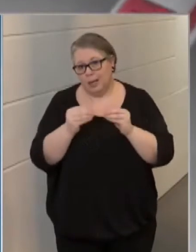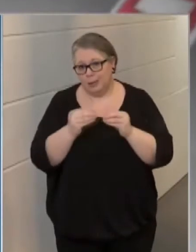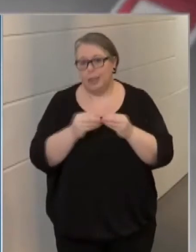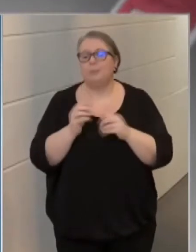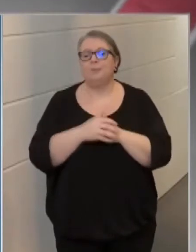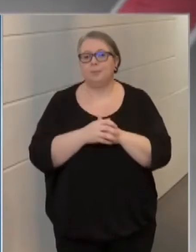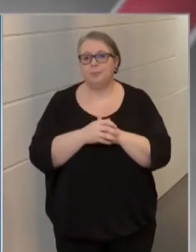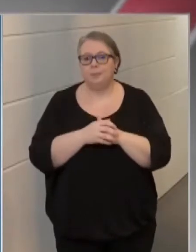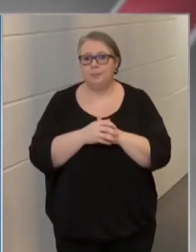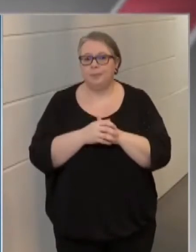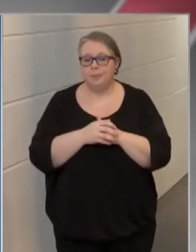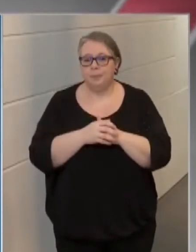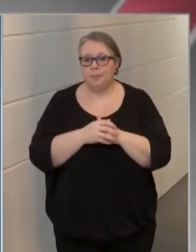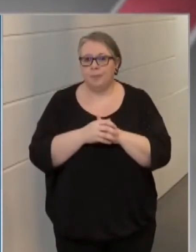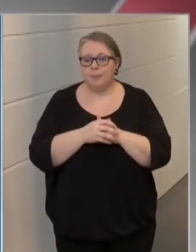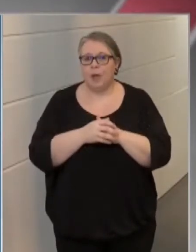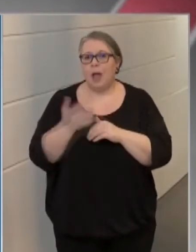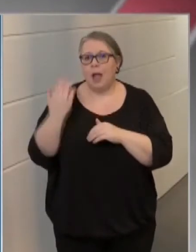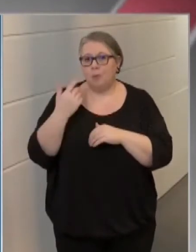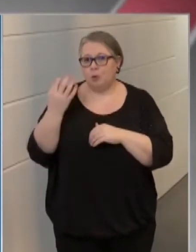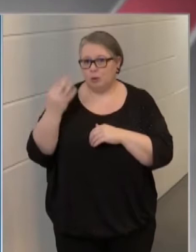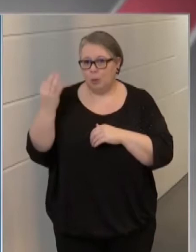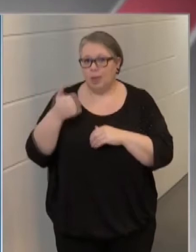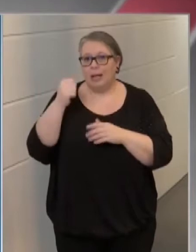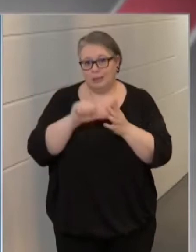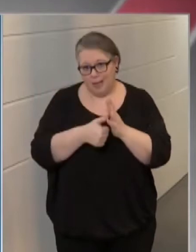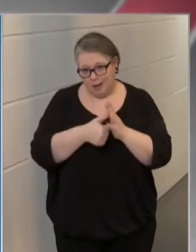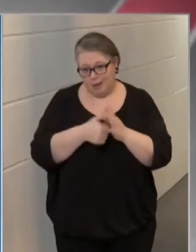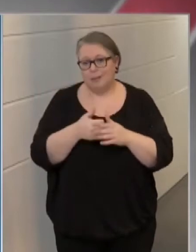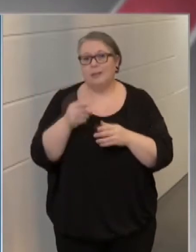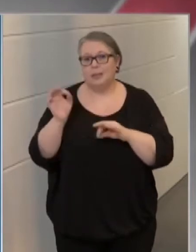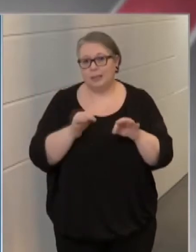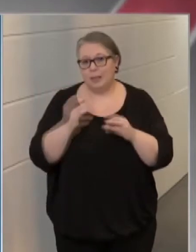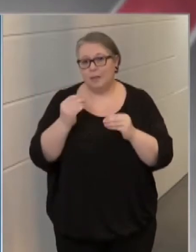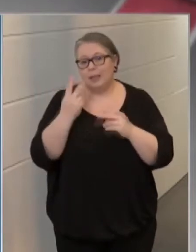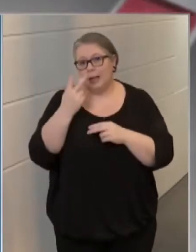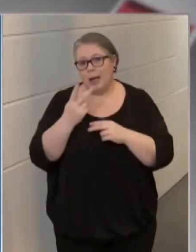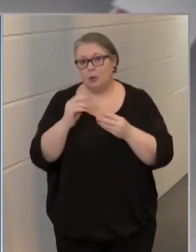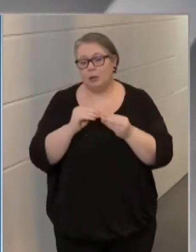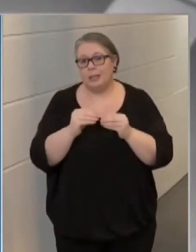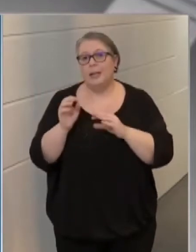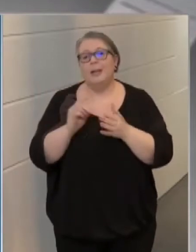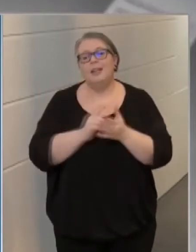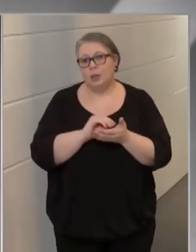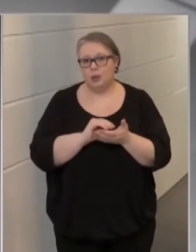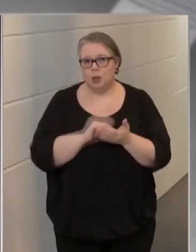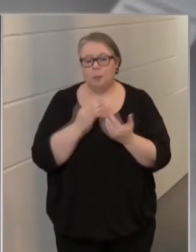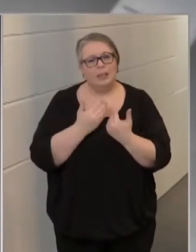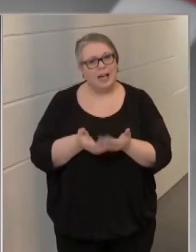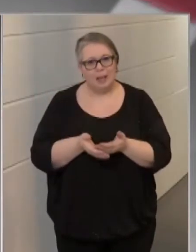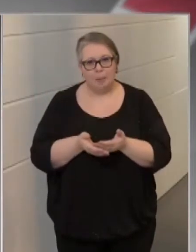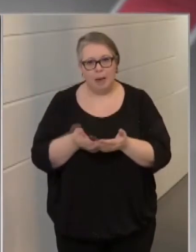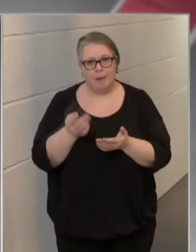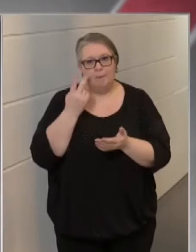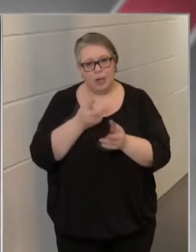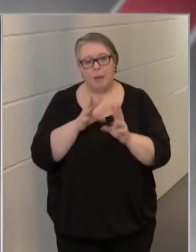korlátozások megszegése miatt. Az elmúlt napon egy esetben intézkedtünk vendéglátó üzlet ideiglenes bezáradtatására. Az elmúlt